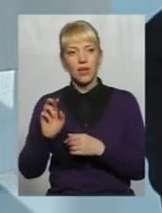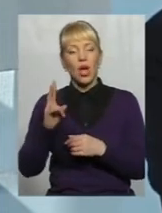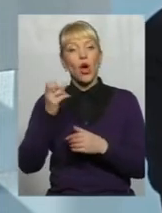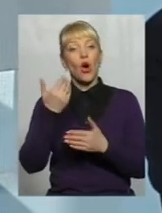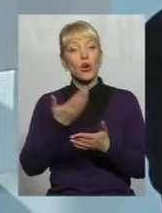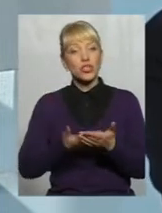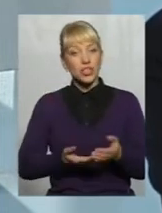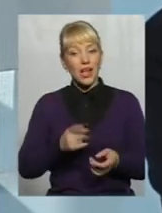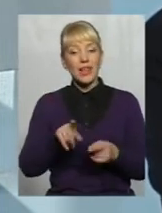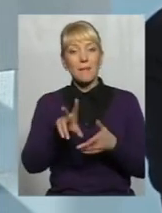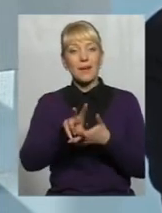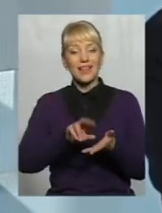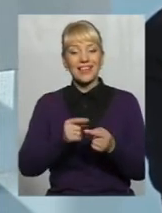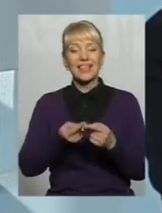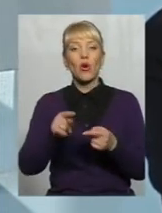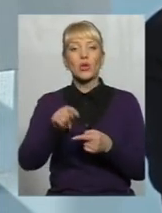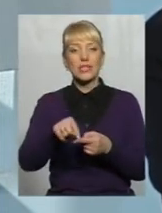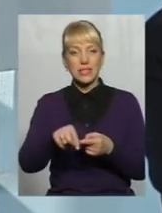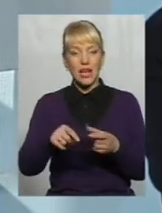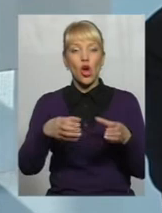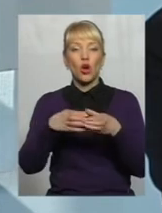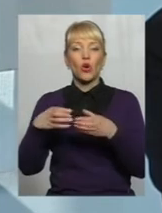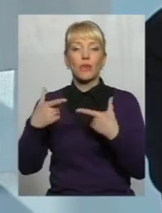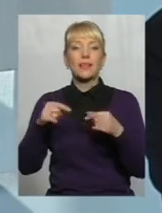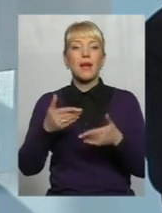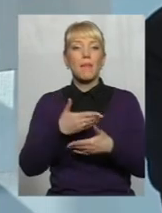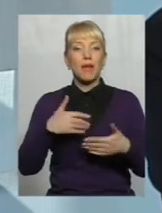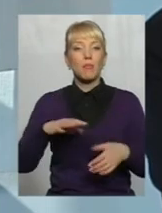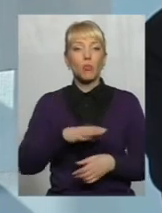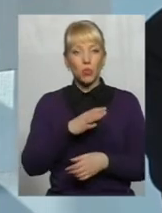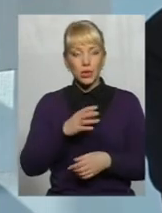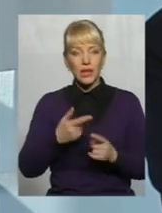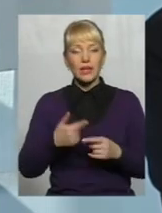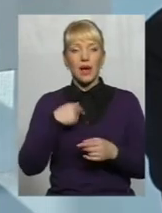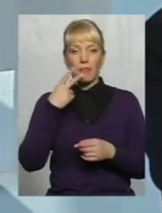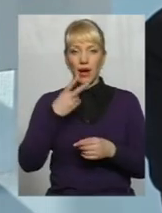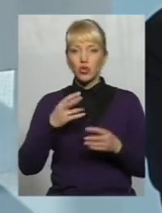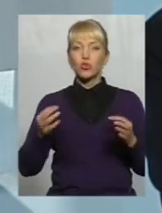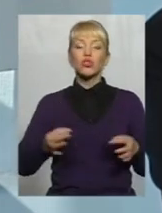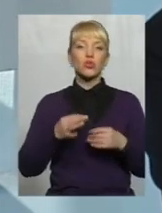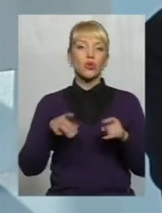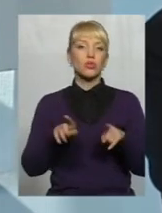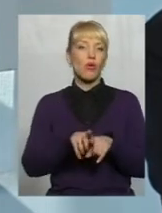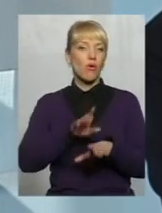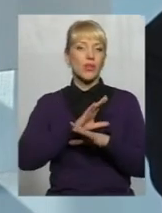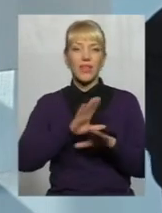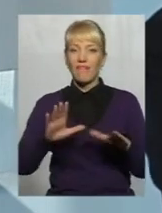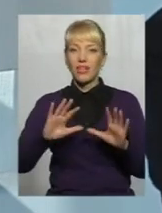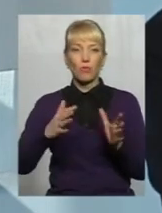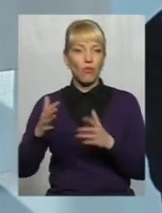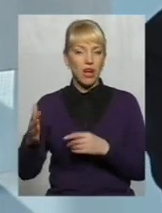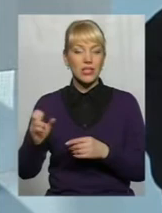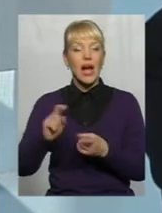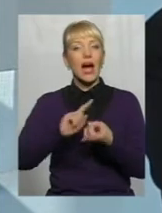прикладі цих громад Де ми були, я бачу, що нічого такого не відбулося А навіть